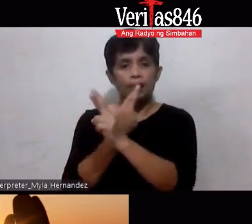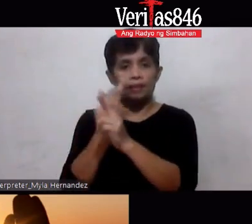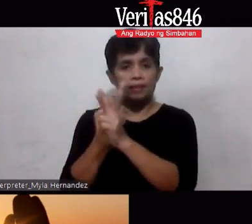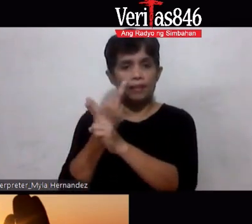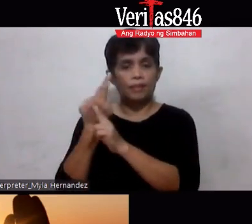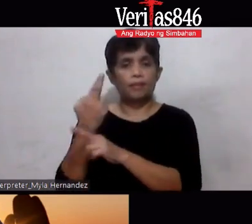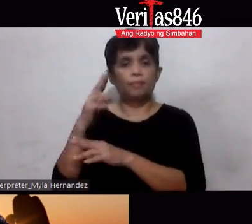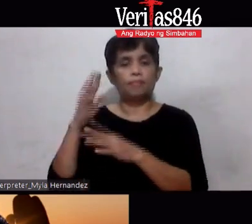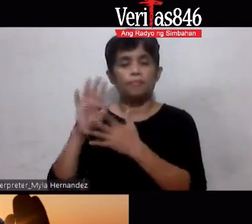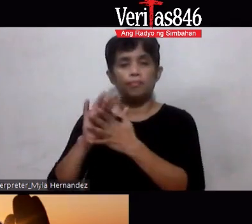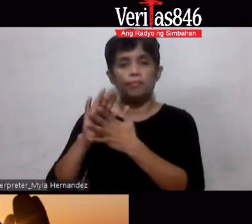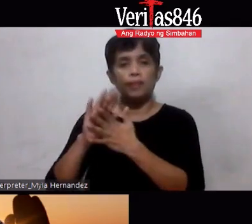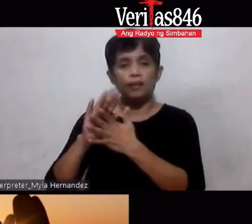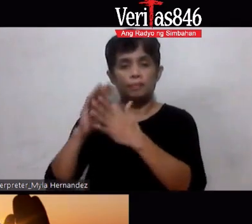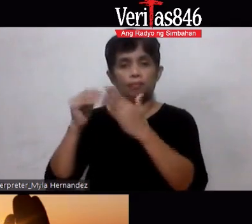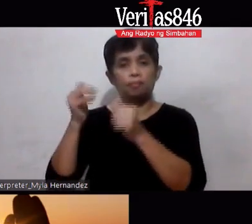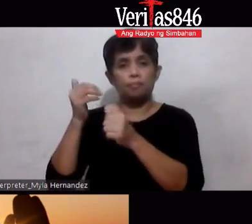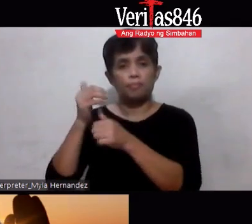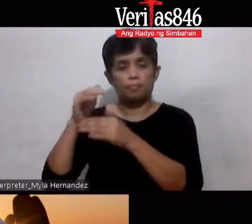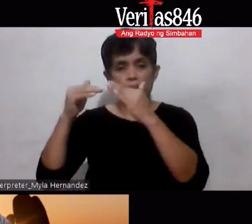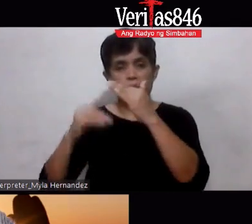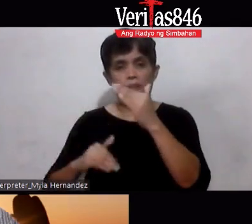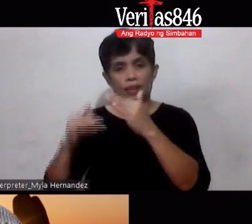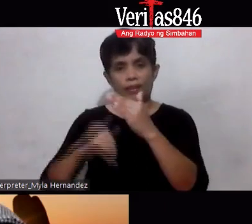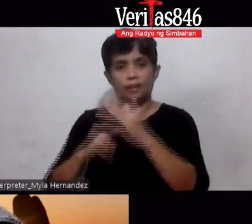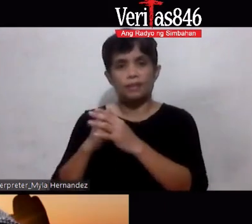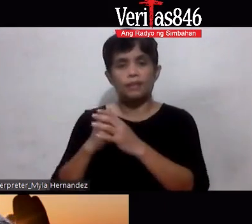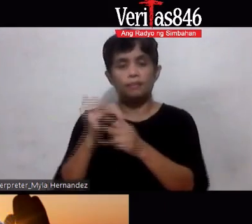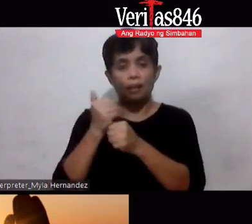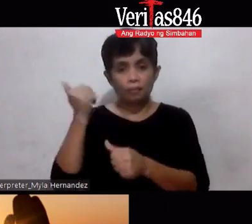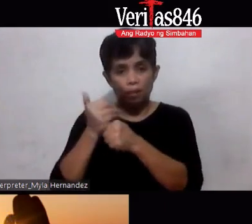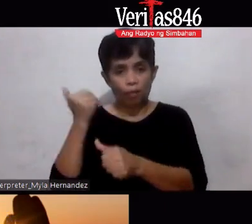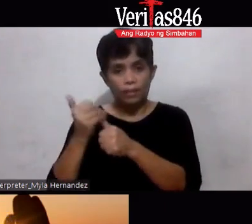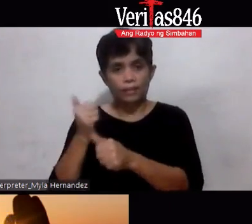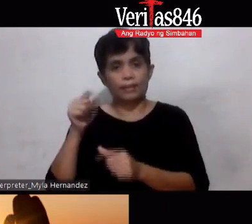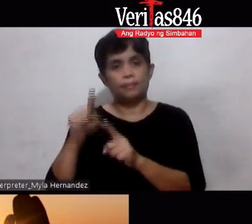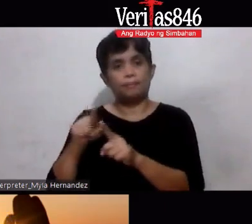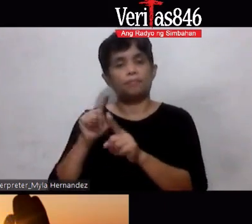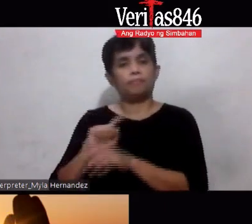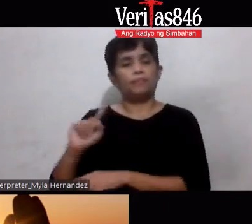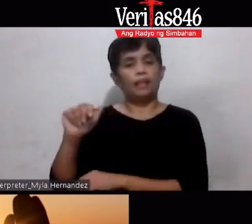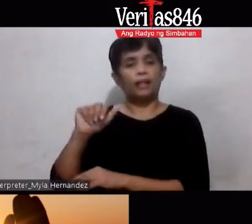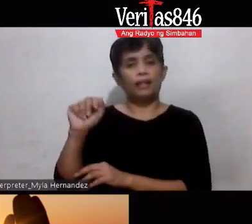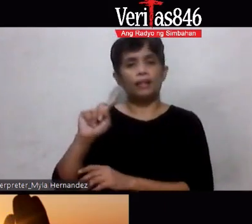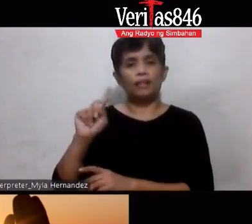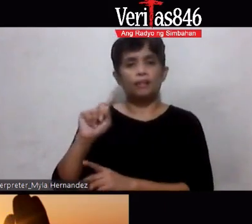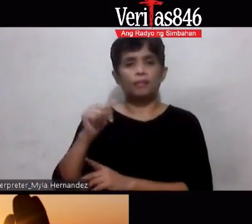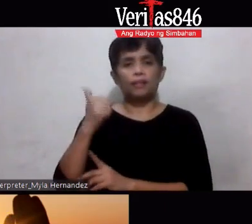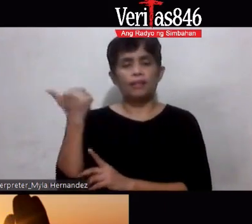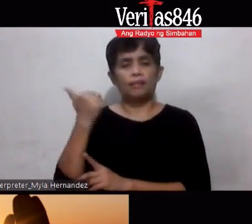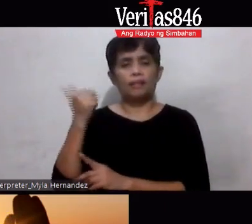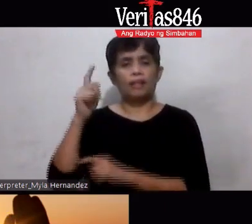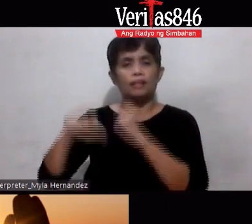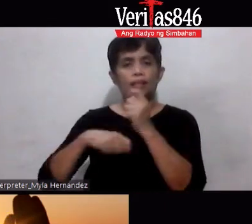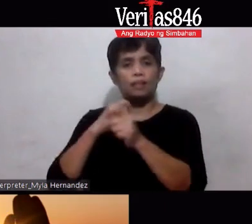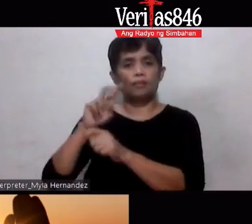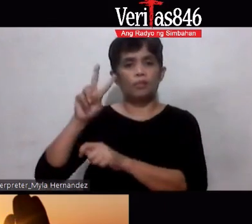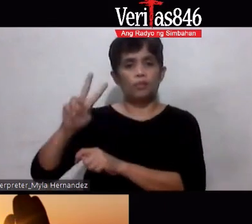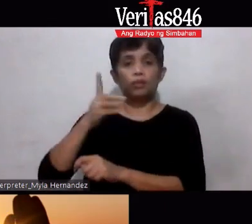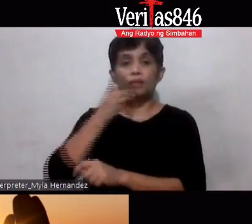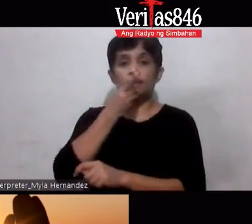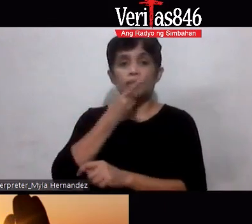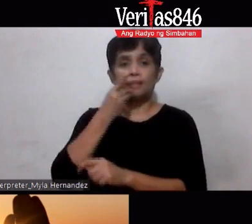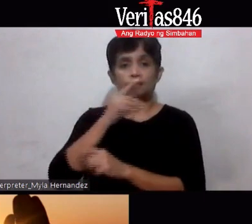sa dagdag na gulay na kinakain nyo Ano pang pwedeng inumin sa mga may type 2 diabetes uminom ng